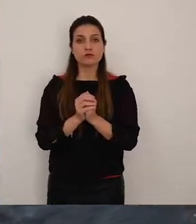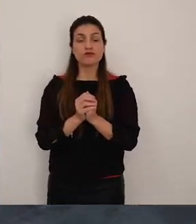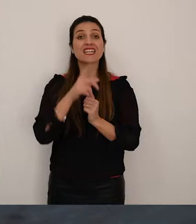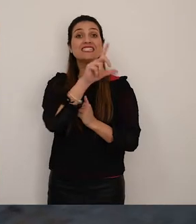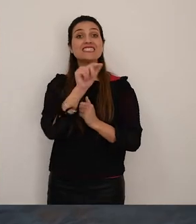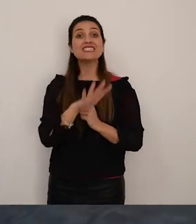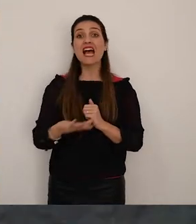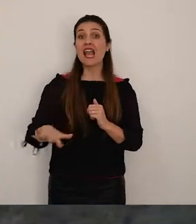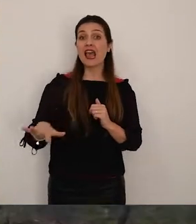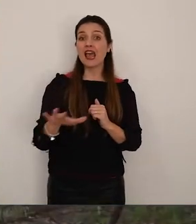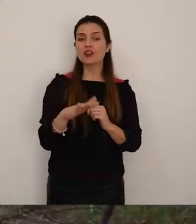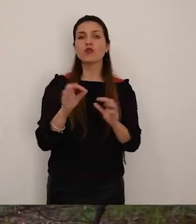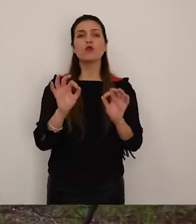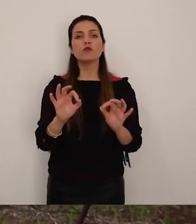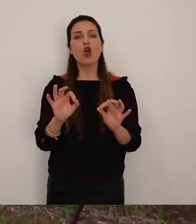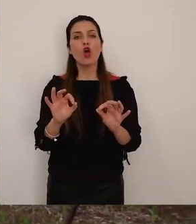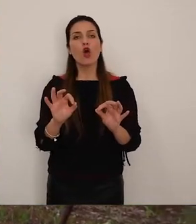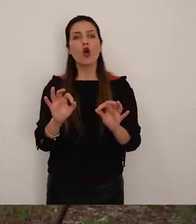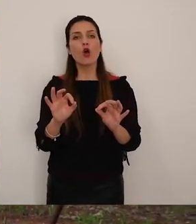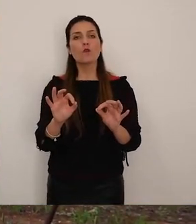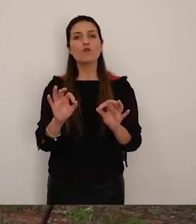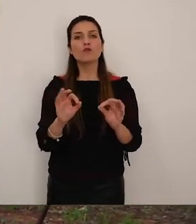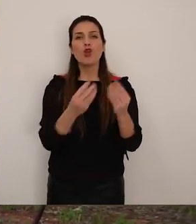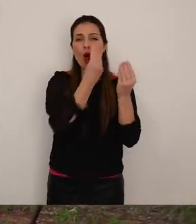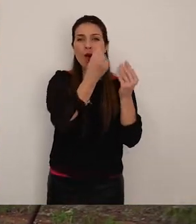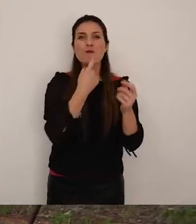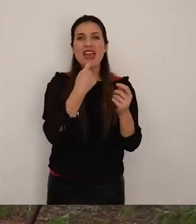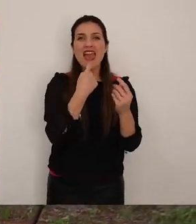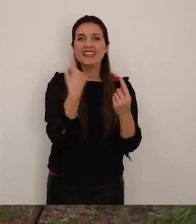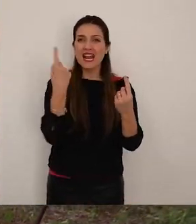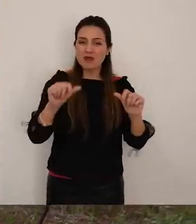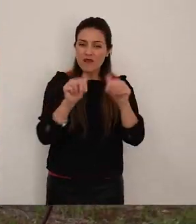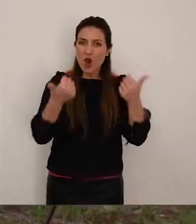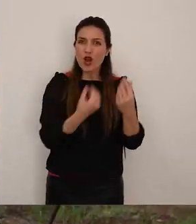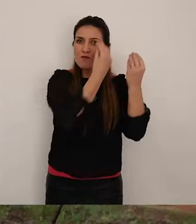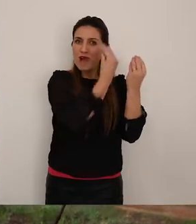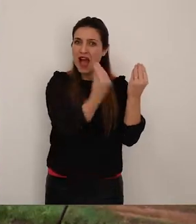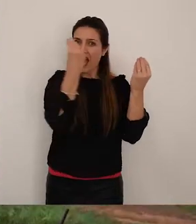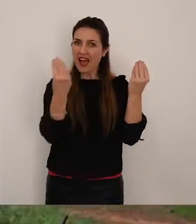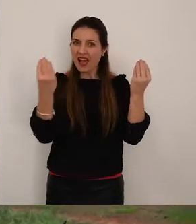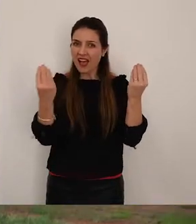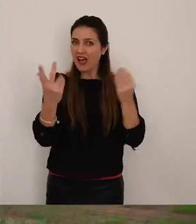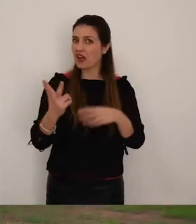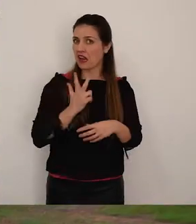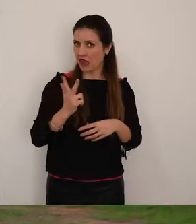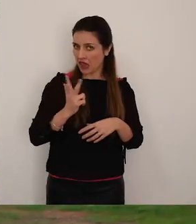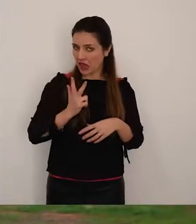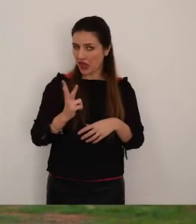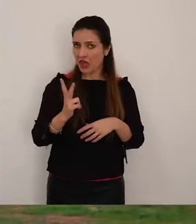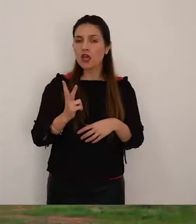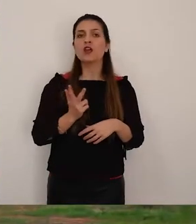il Salento è un luogo misteriosamente ribollente di dolmen e menhir ed è quindi uno dei luoghi con la più alta